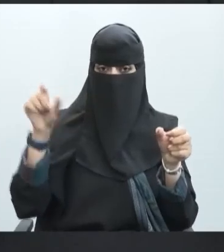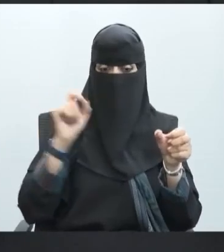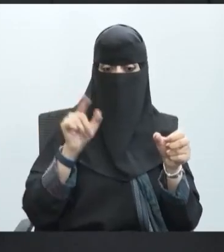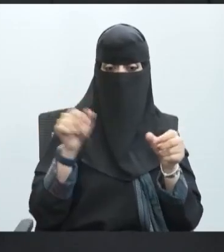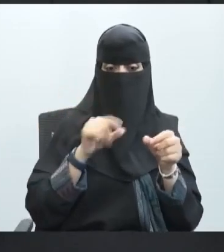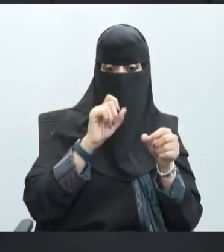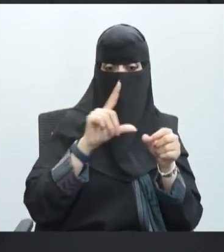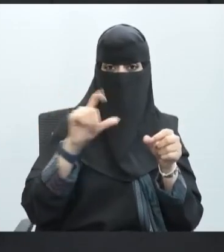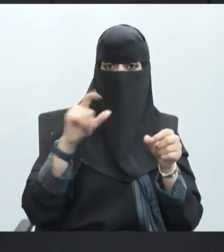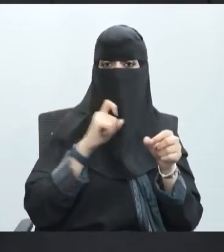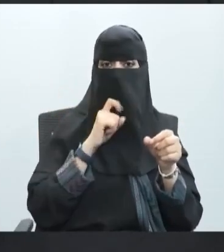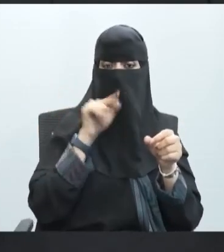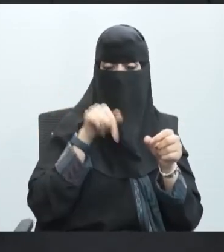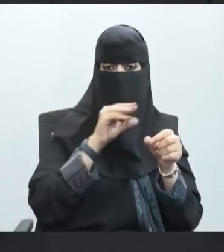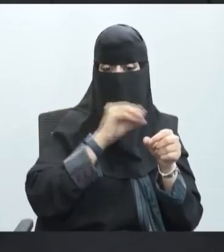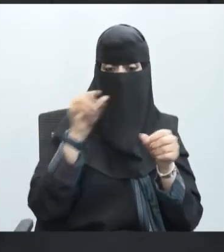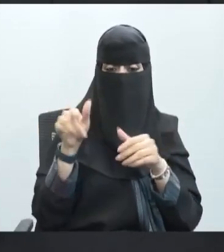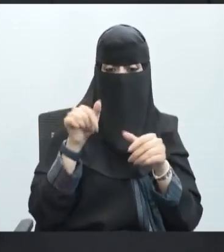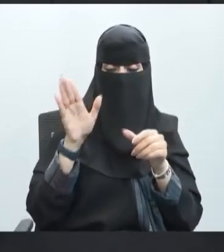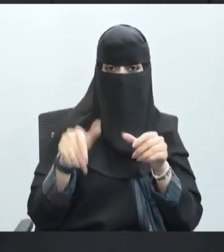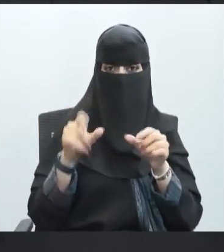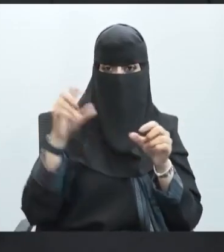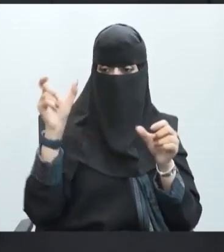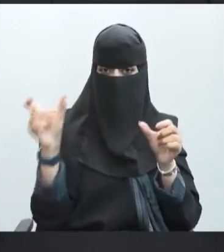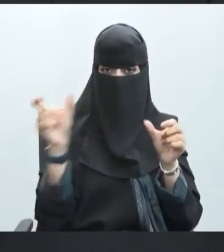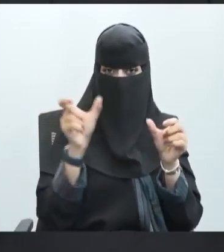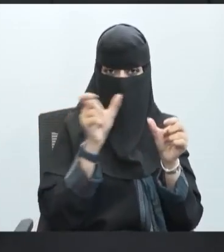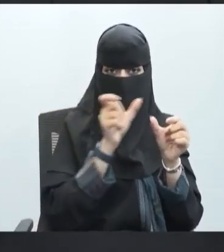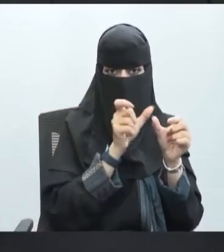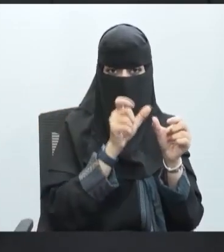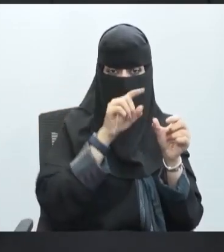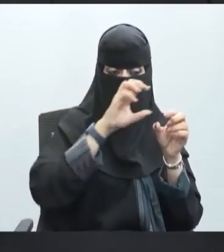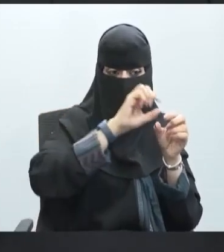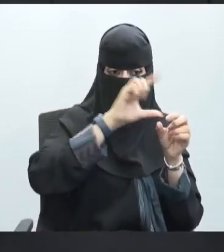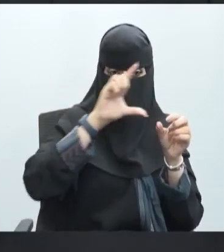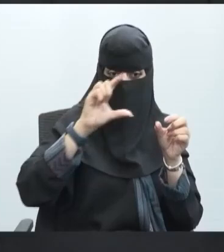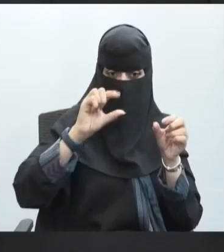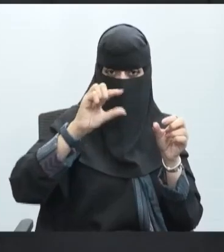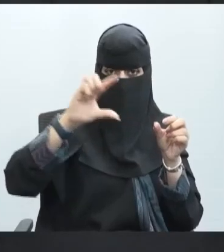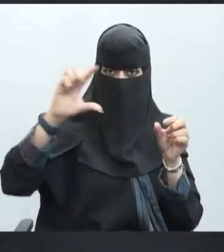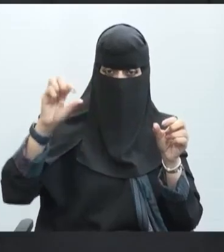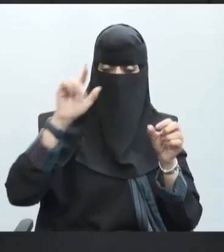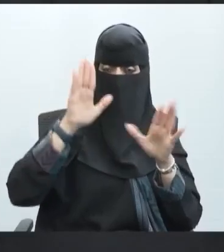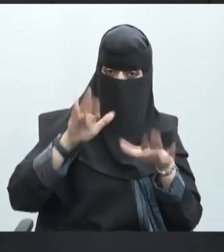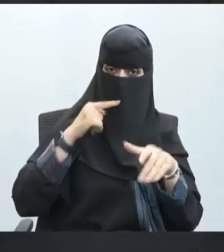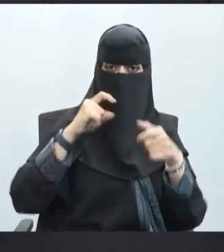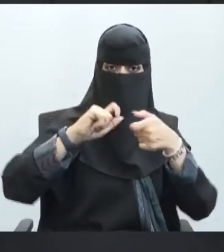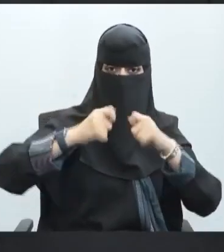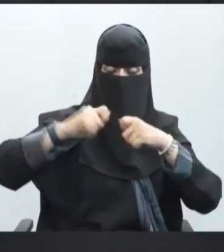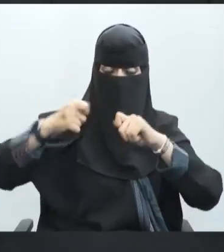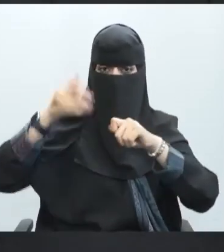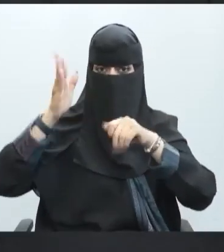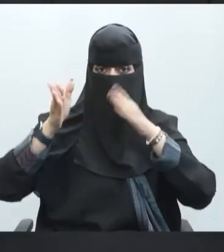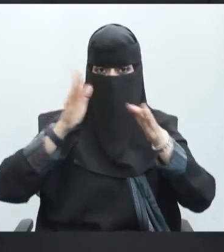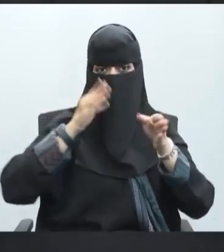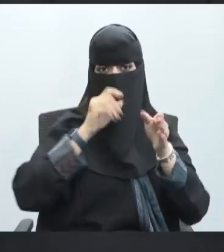الإشارة العصبية بطيئة في نقلها إذن المحاور التي امتازت بهذا الغمد وغلفت بهذا الغمد تواجدت اختناقات ما بين